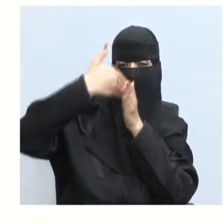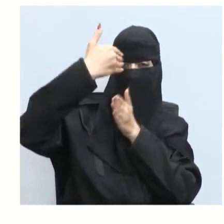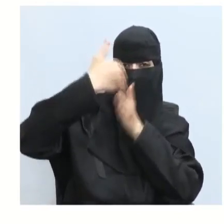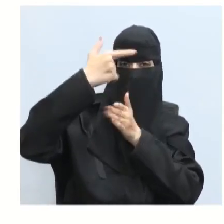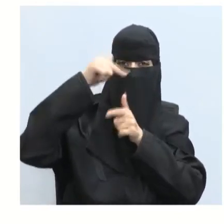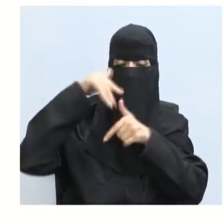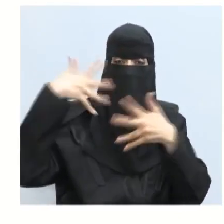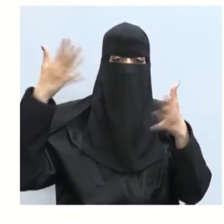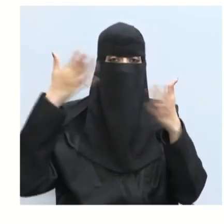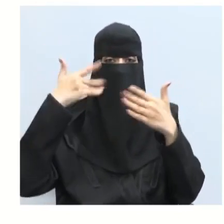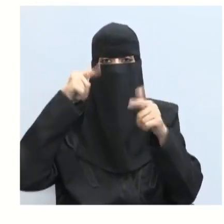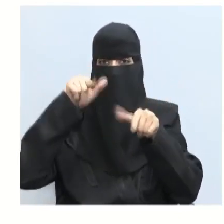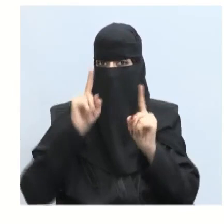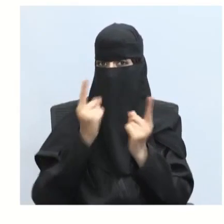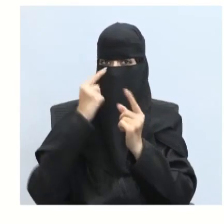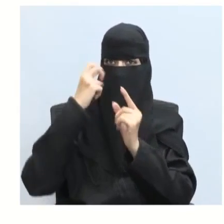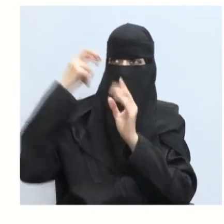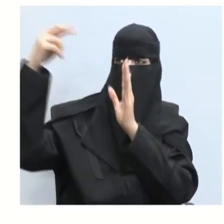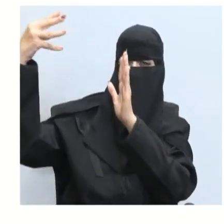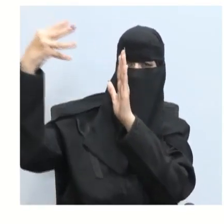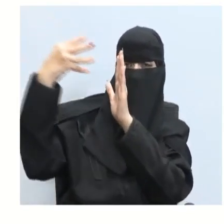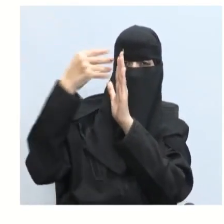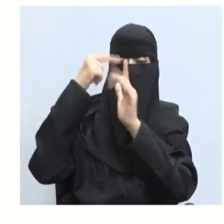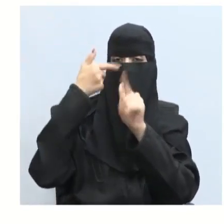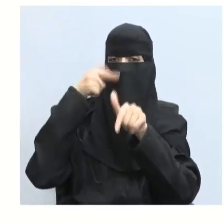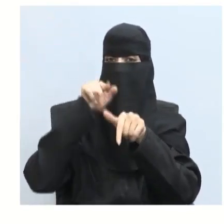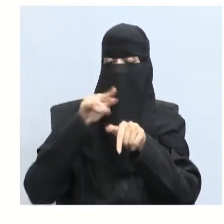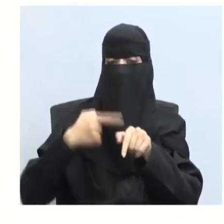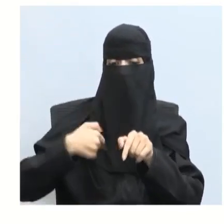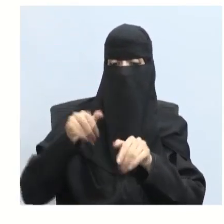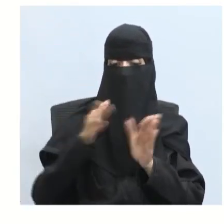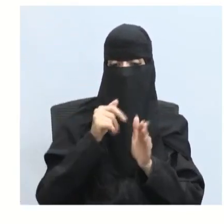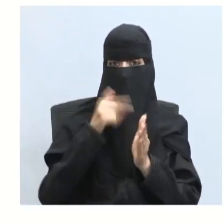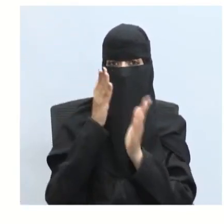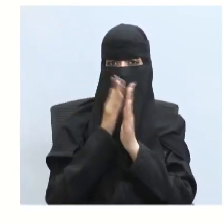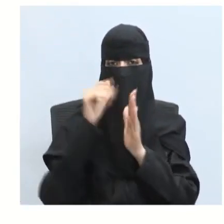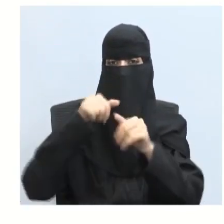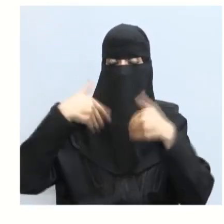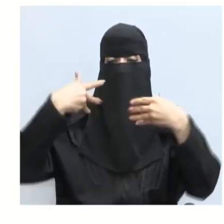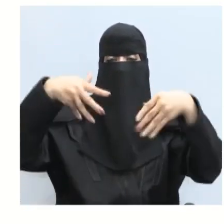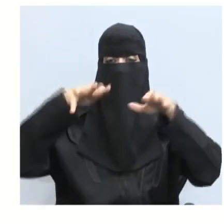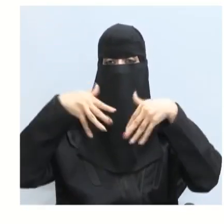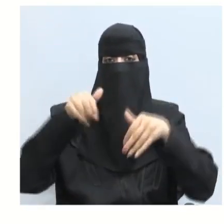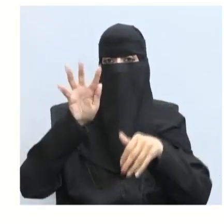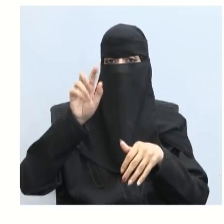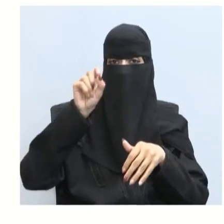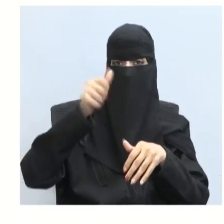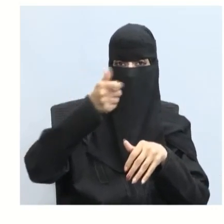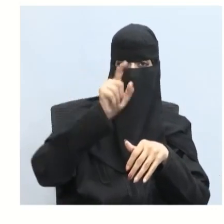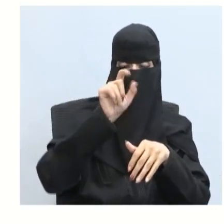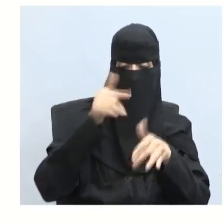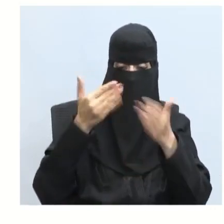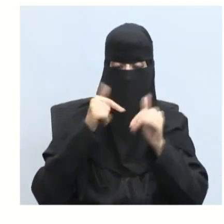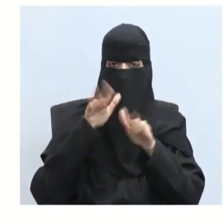أطلقنا عليه مسمى ماذا؟ نعم أحسنت أطلقنا عليه مسمى الوسط الشفاف الوسط الذي